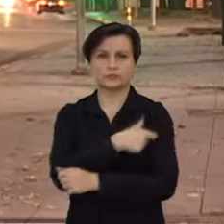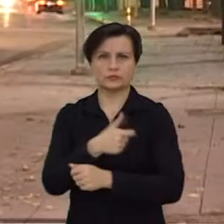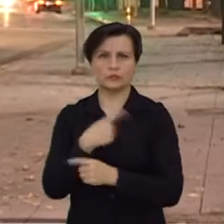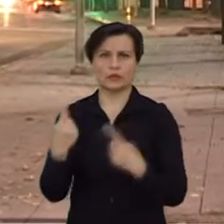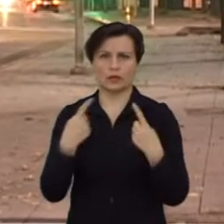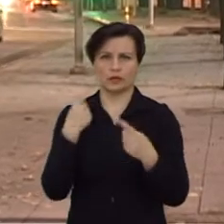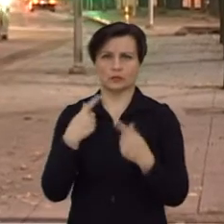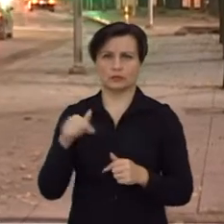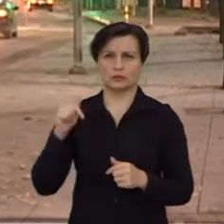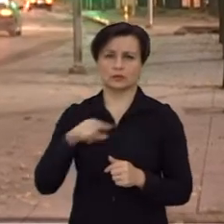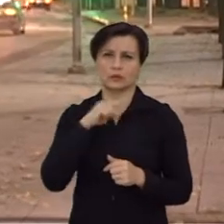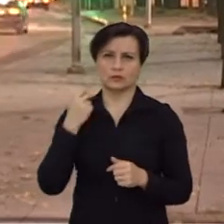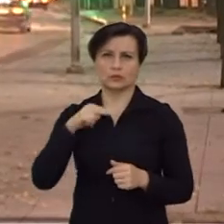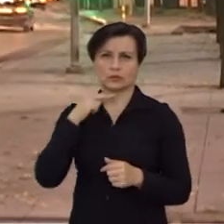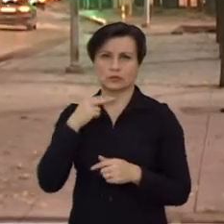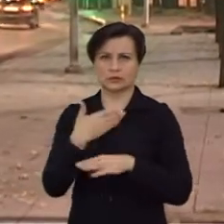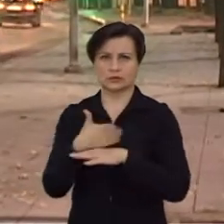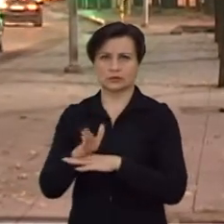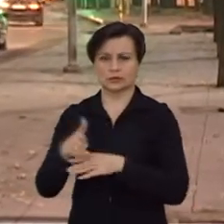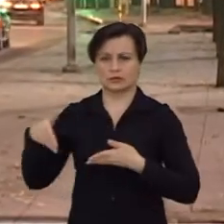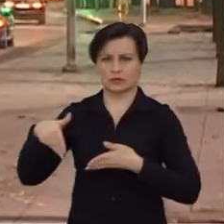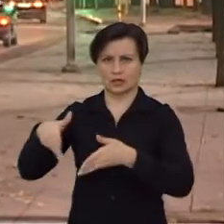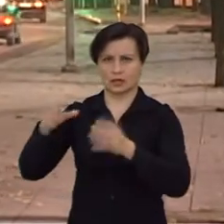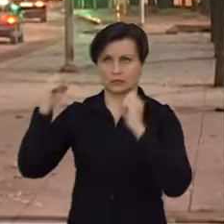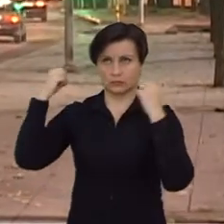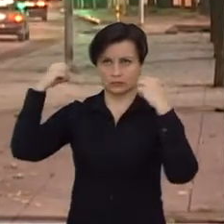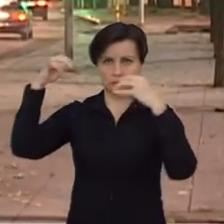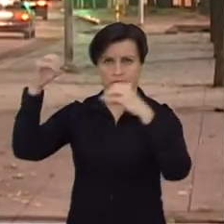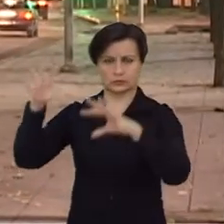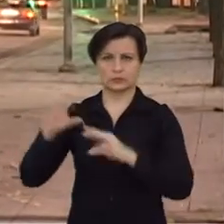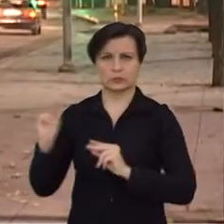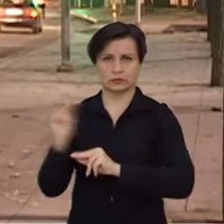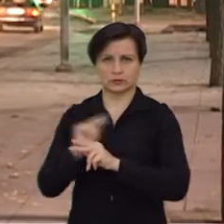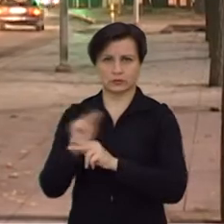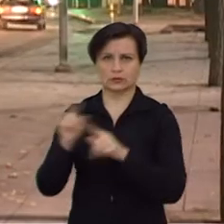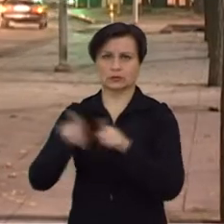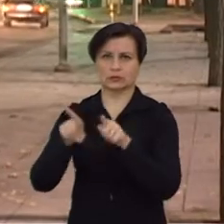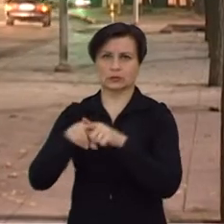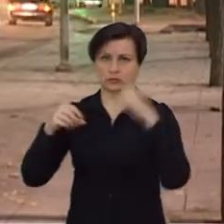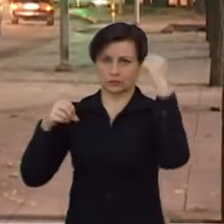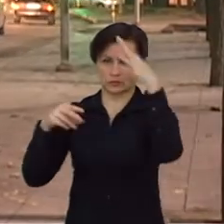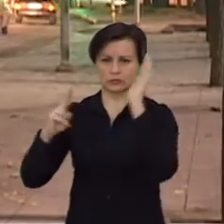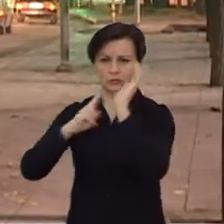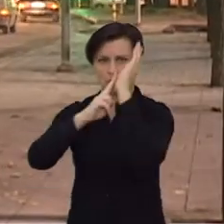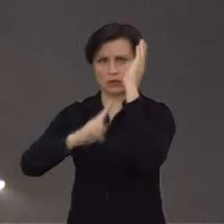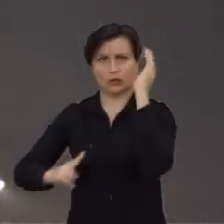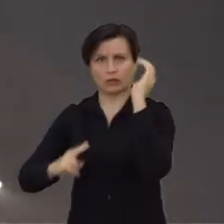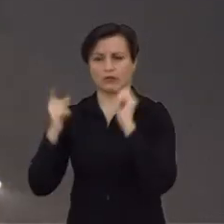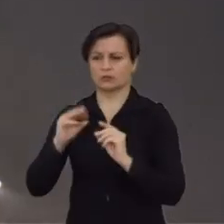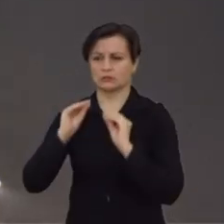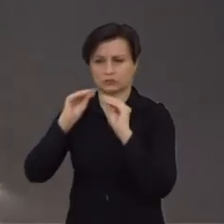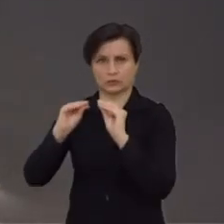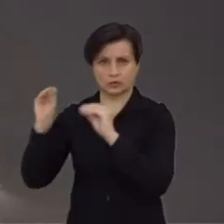Seniūnas minėjo, jog šiuo metu nemažas dėmesys skiriamas ir gatvės apšvietimo remontui, bei papildomu atramų švestuvams statymui.